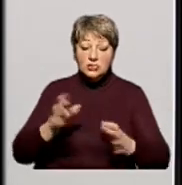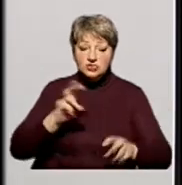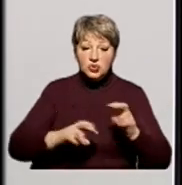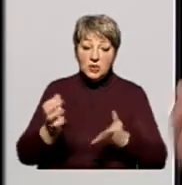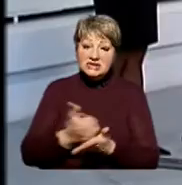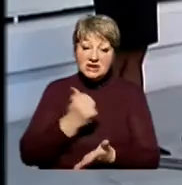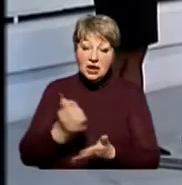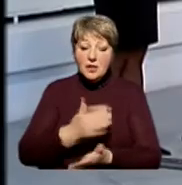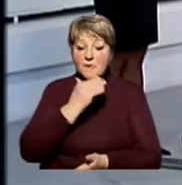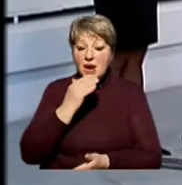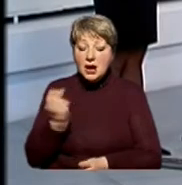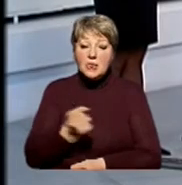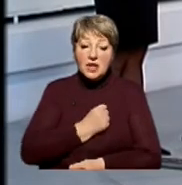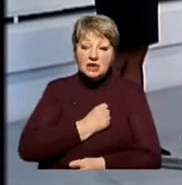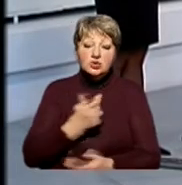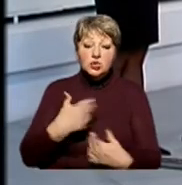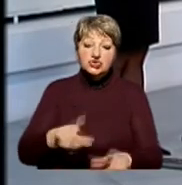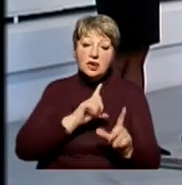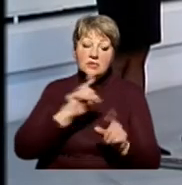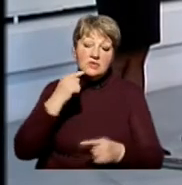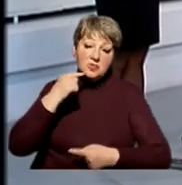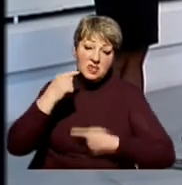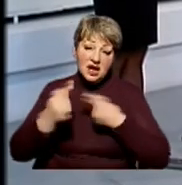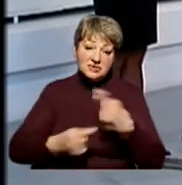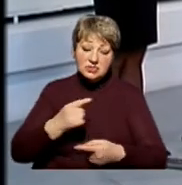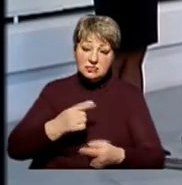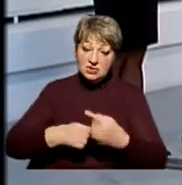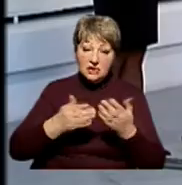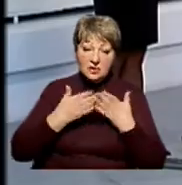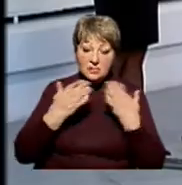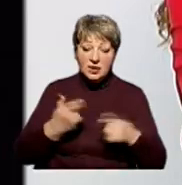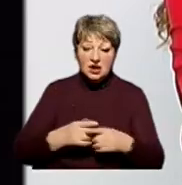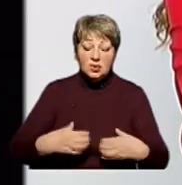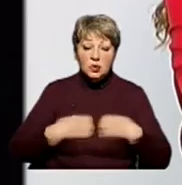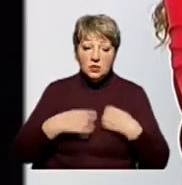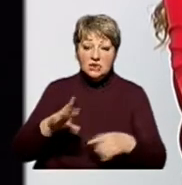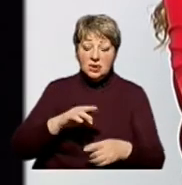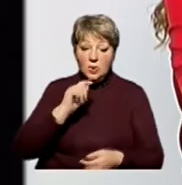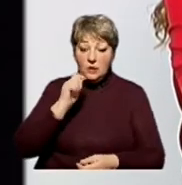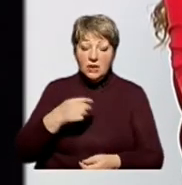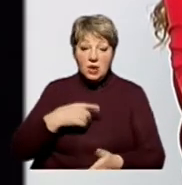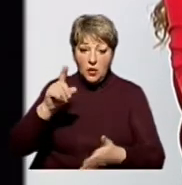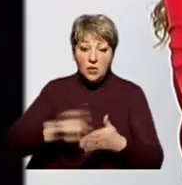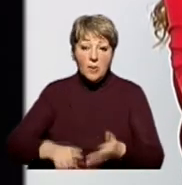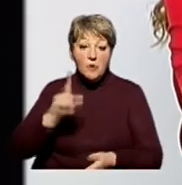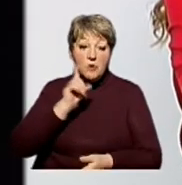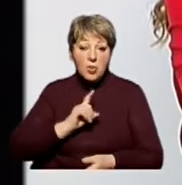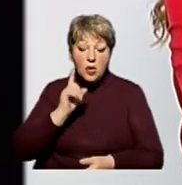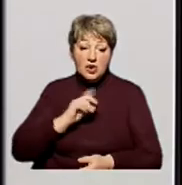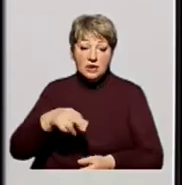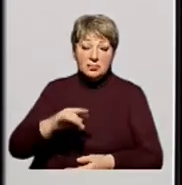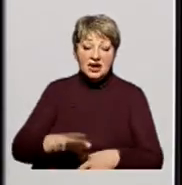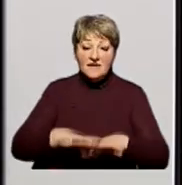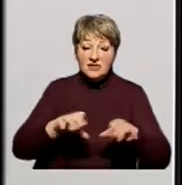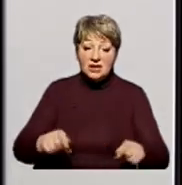заробітку. Багато хто, на жаль, їде вже і назавжди, не повертається. Це катастрофа для України. Я переконаний, що поки при владі не будуть патріоти,